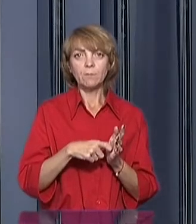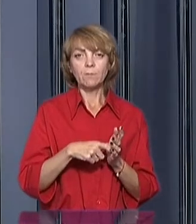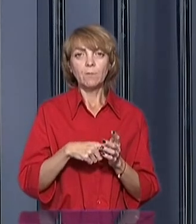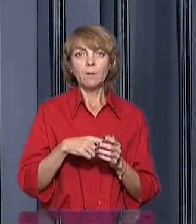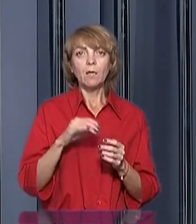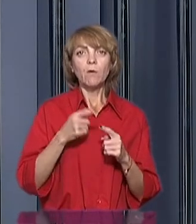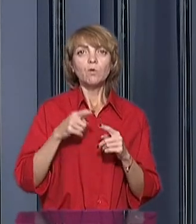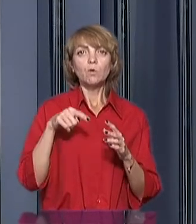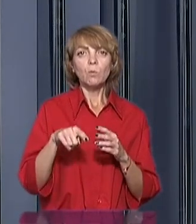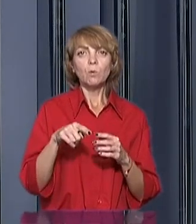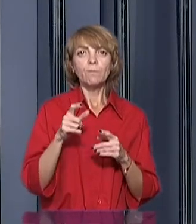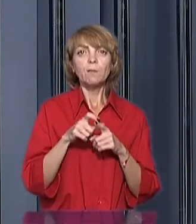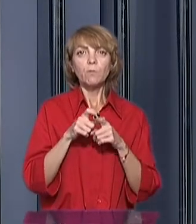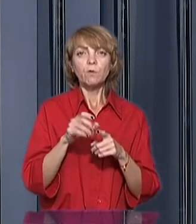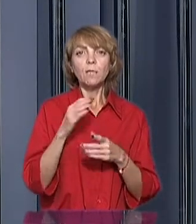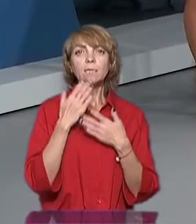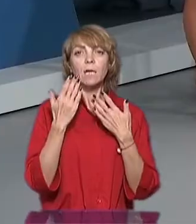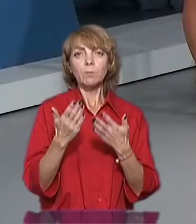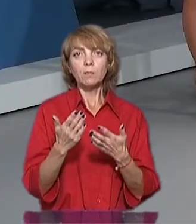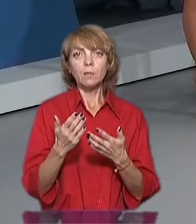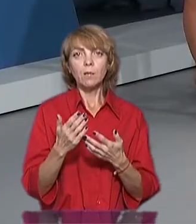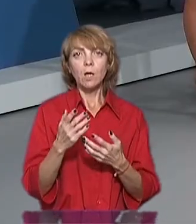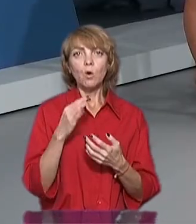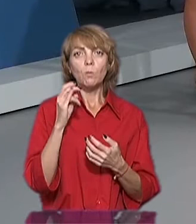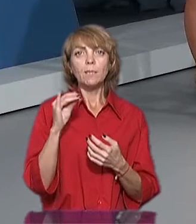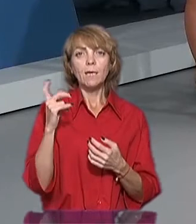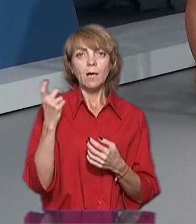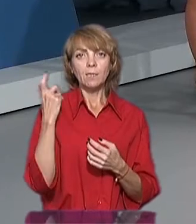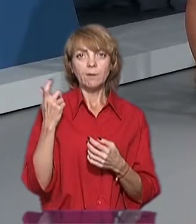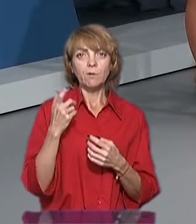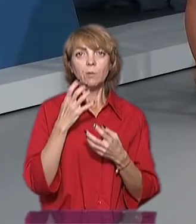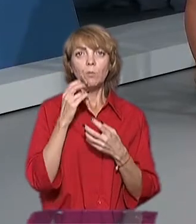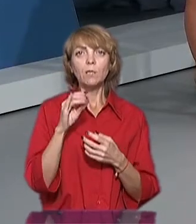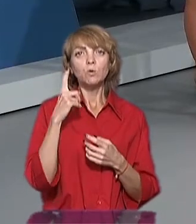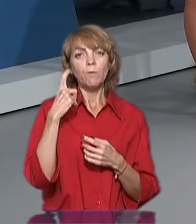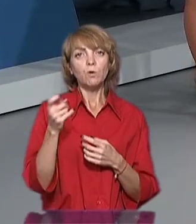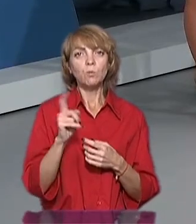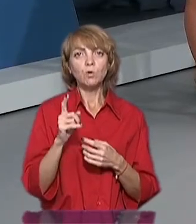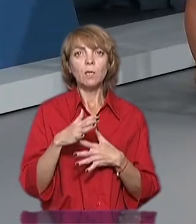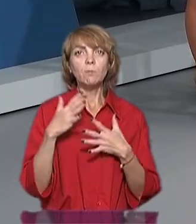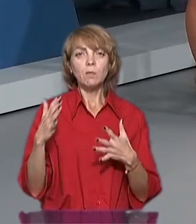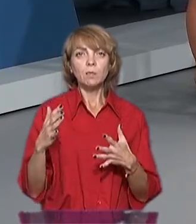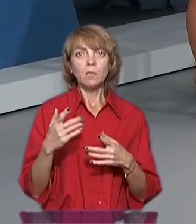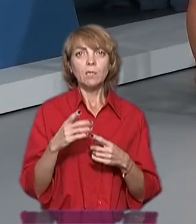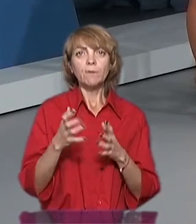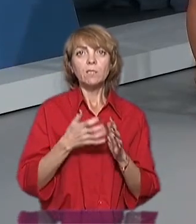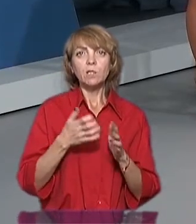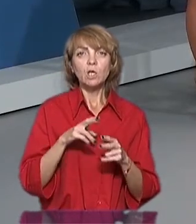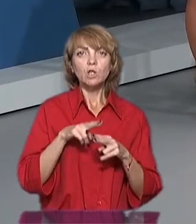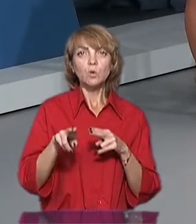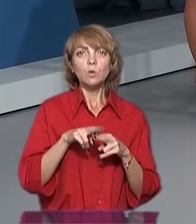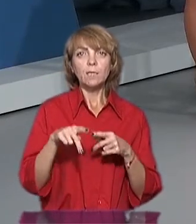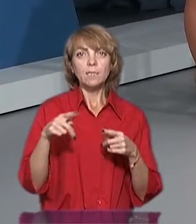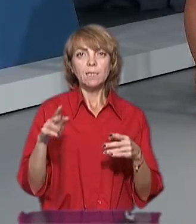у відповіді на запит «Коментарі Харків» тепловій мережі повідомили, що найбільше нестачає слюсарів різних